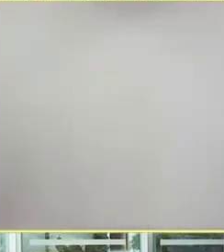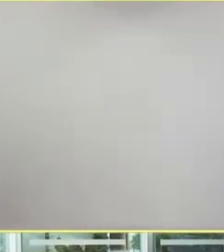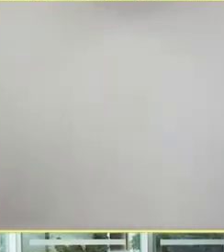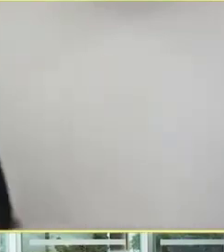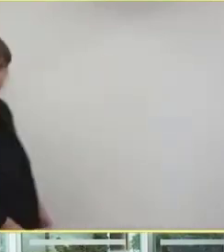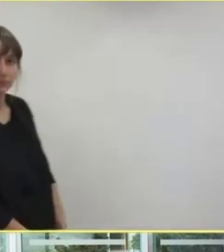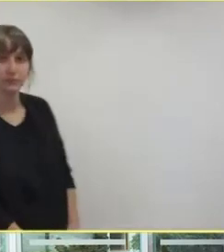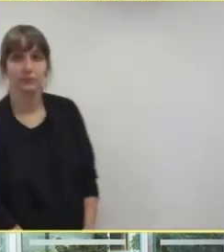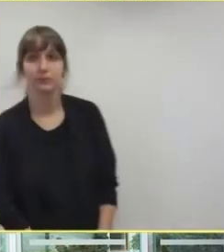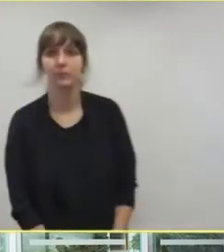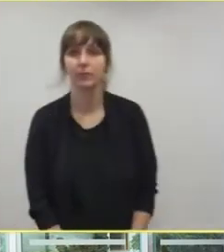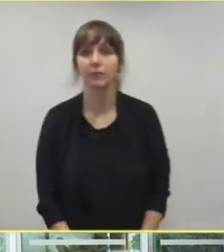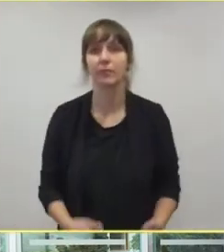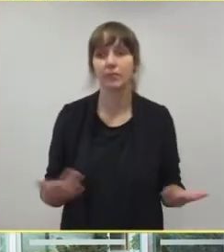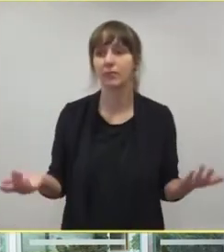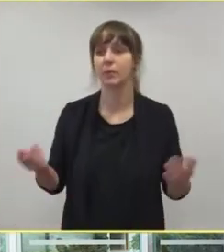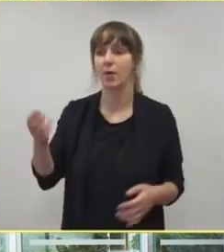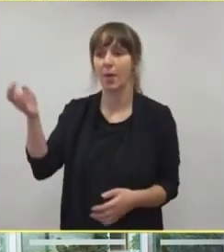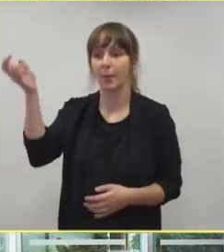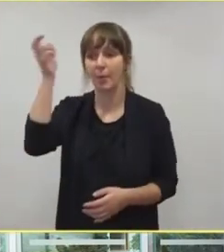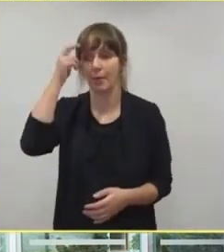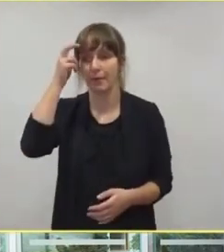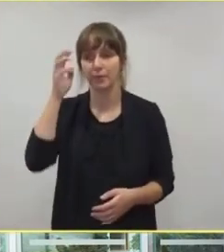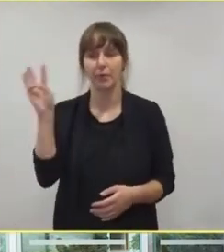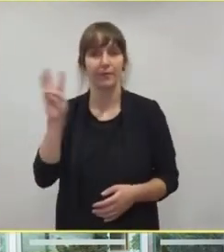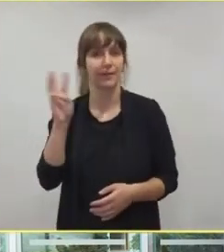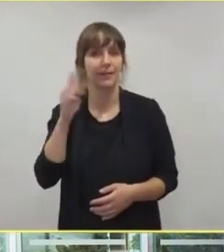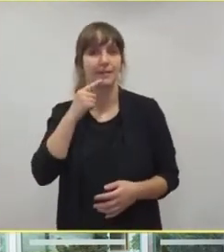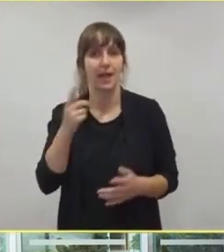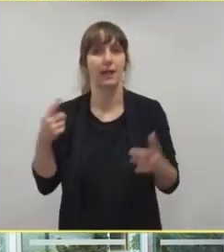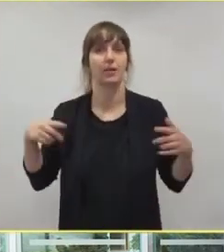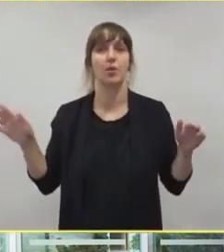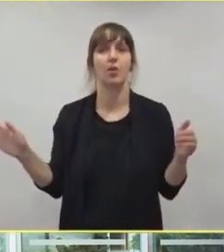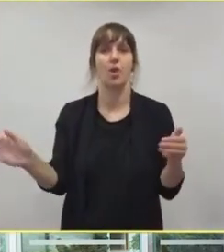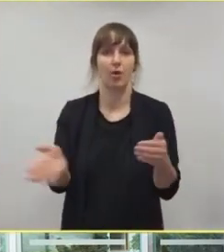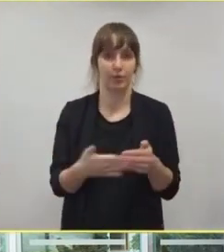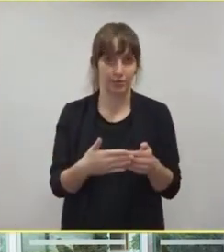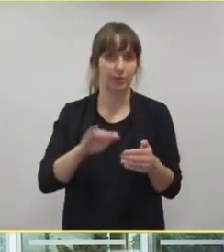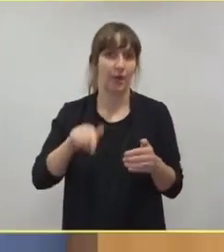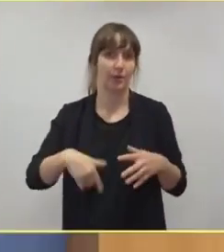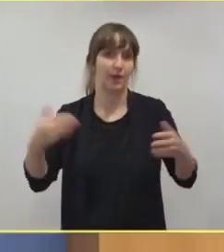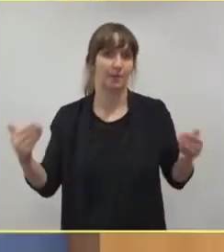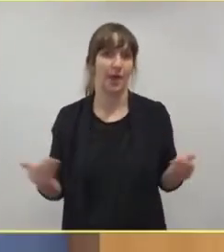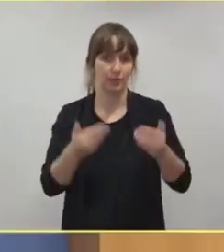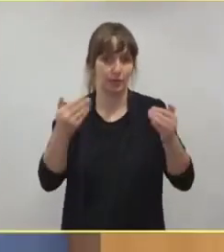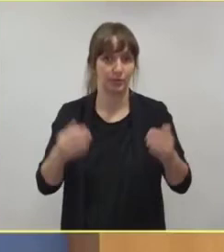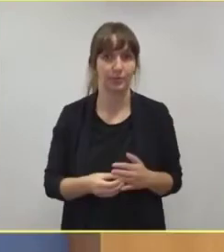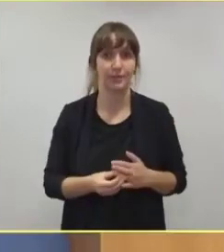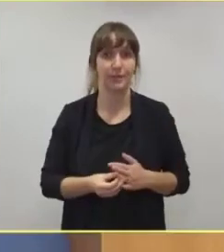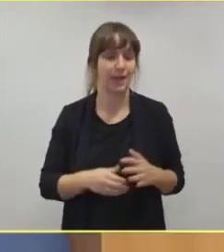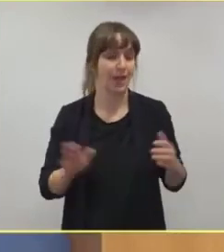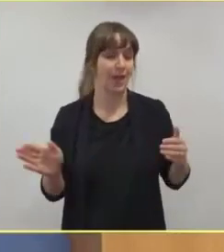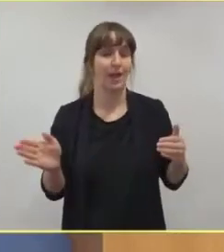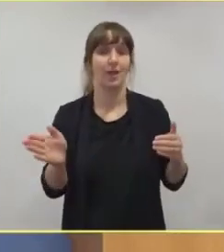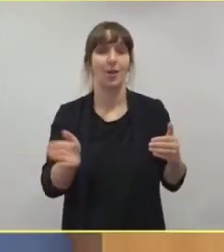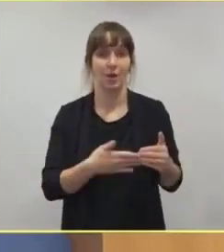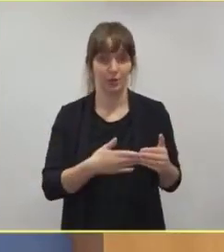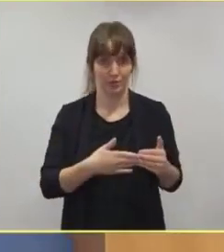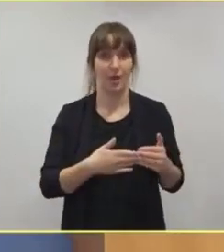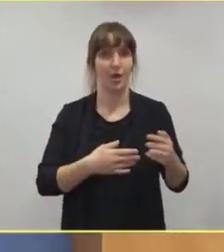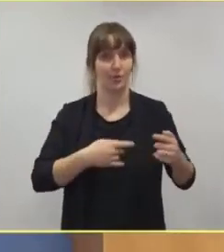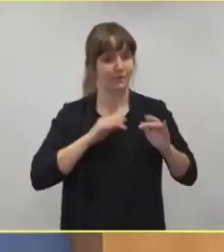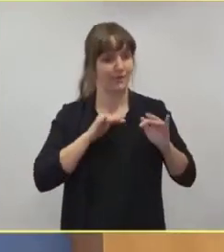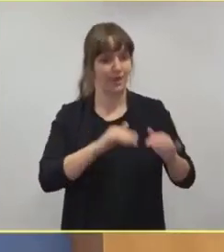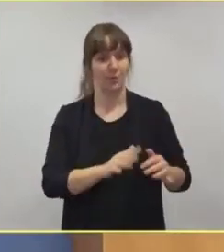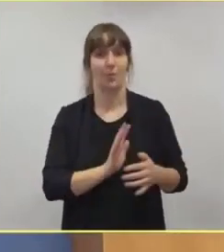Windner. Es gibt ja für jeden Lockdown auch ein Paradoxon. Wenn ein Lockdown erfolgreich ist, sehen